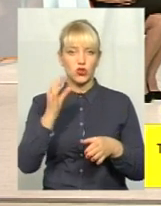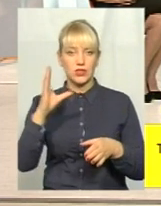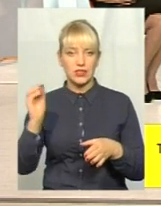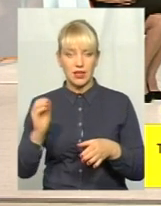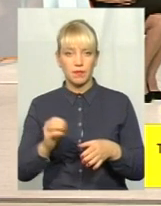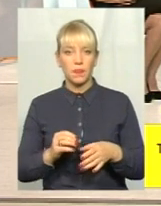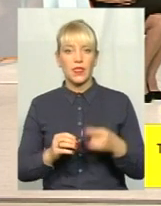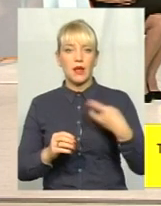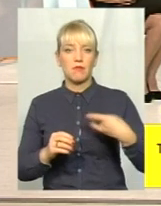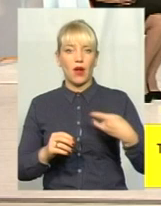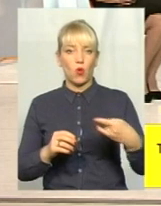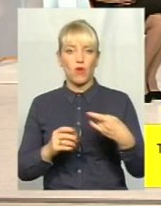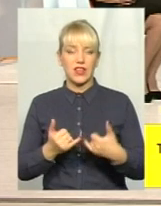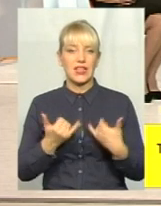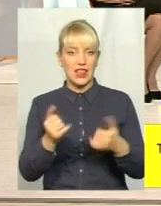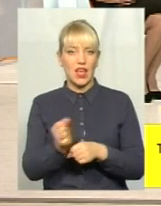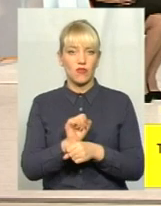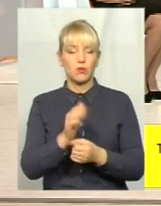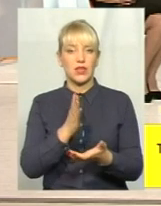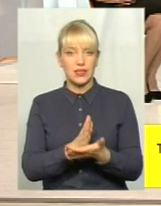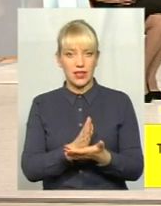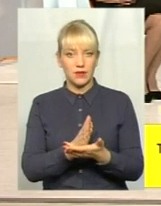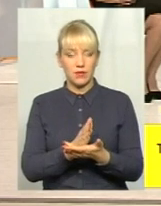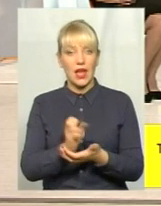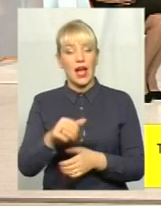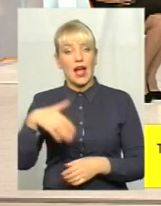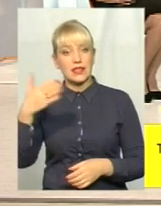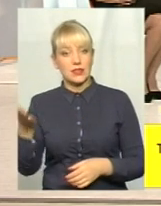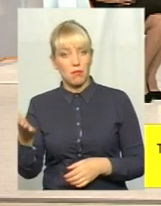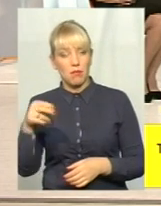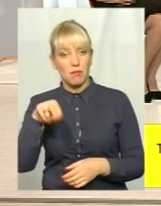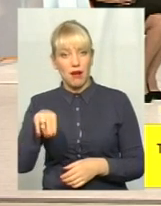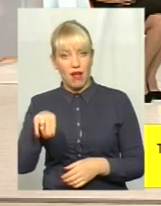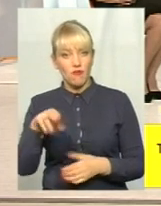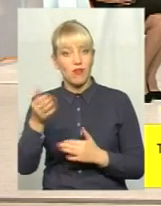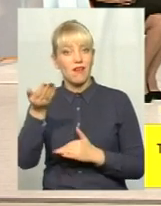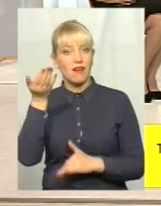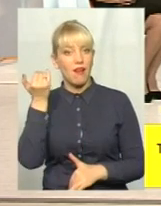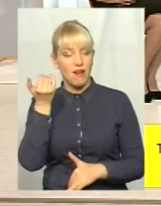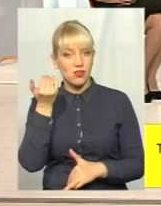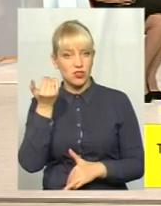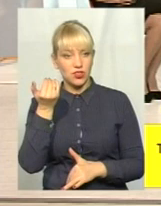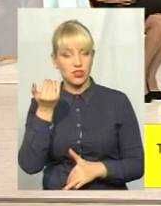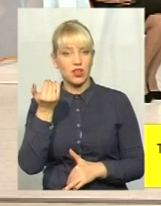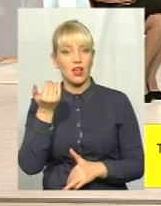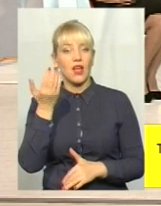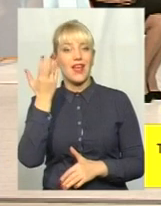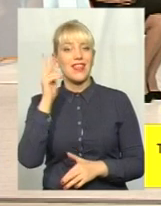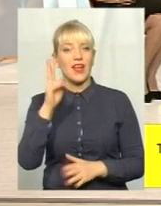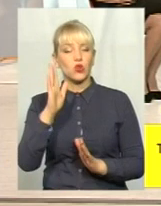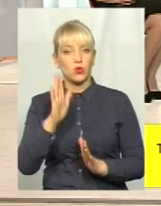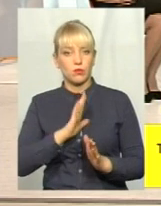парковка для автомобілів. З лівої сторони, правої сторони, раніше, як по столиці був згагнув, трохи